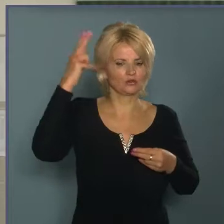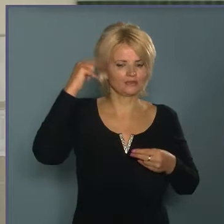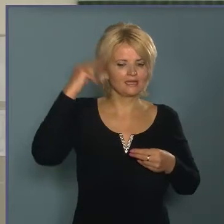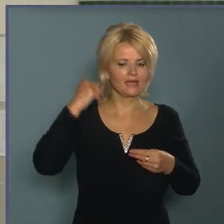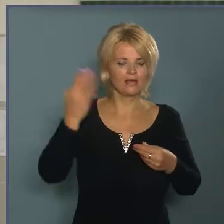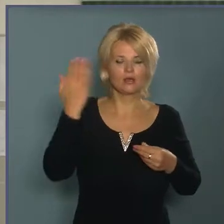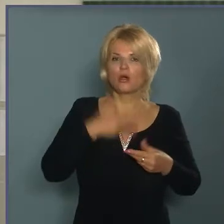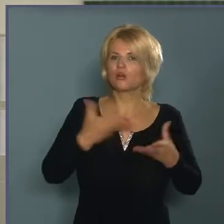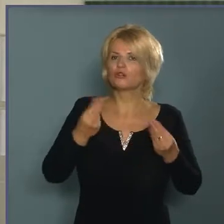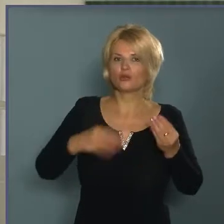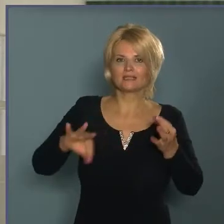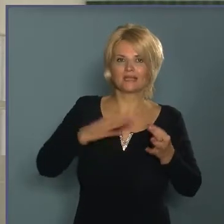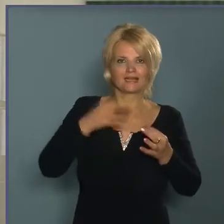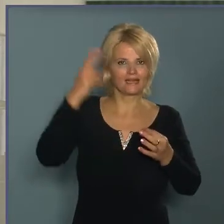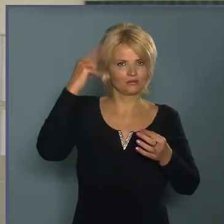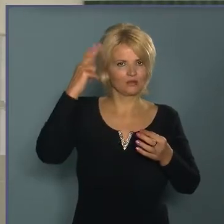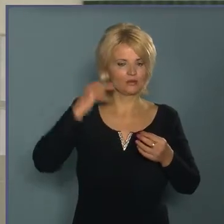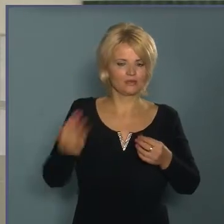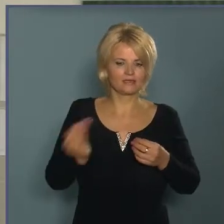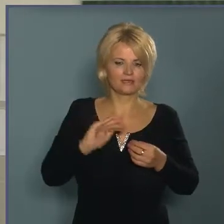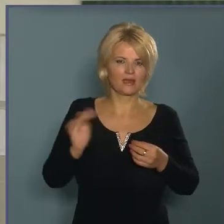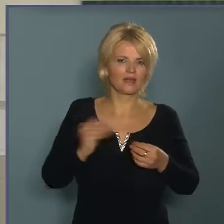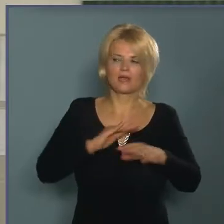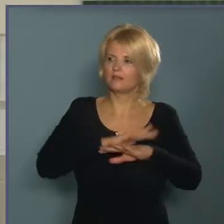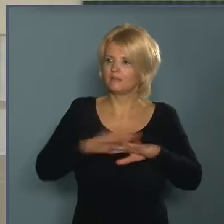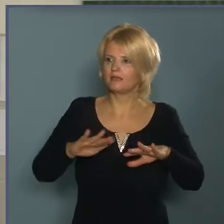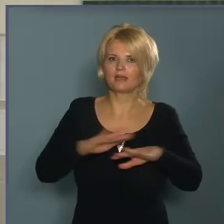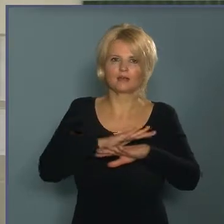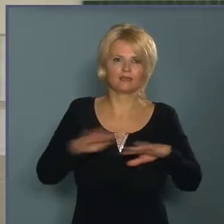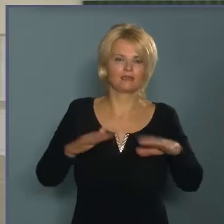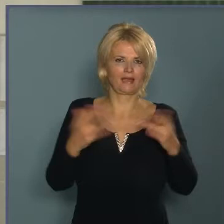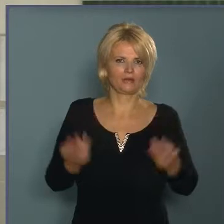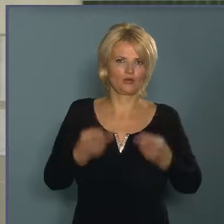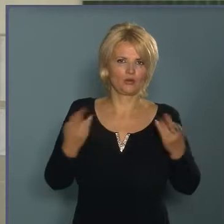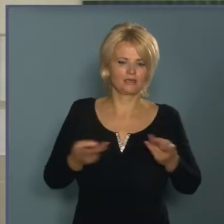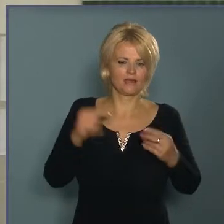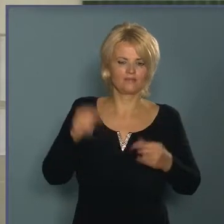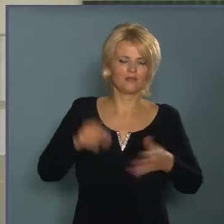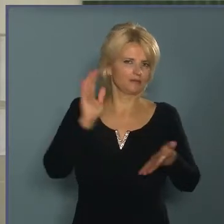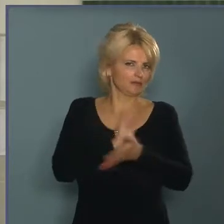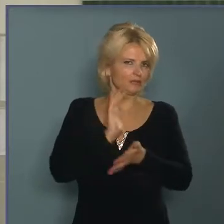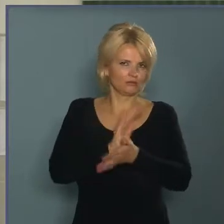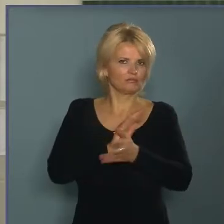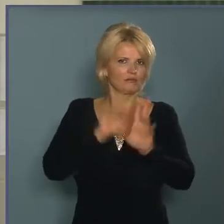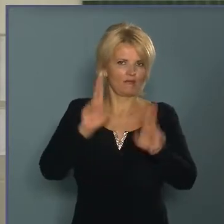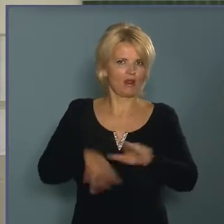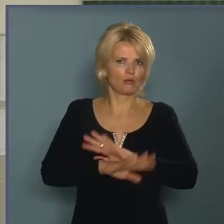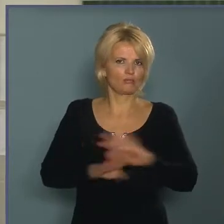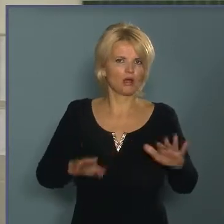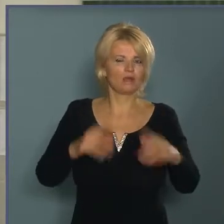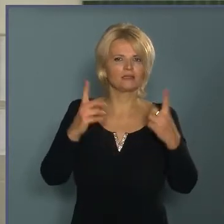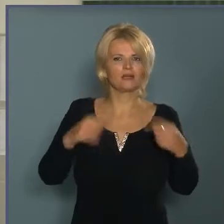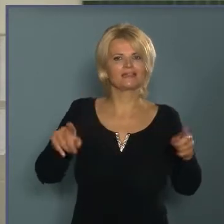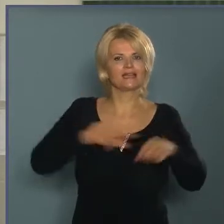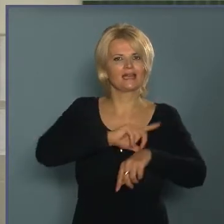sok-sok zenét tanul egy gyerek, akkor minden könnyebbé válik. Na most ennek ellenére, hogy ez egy bizonyított tény, az énekórák egyre